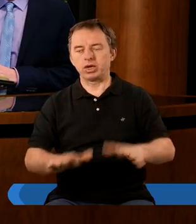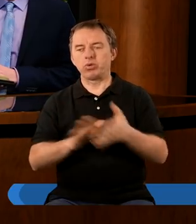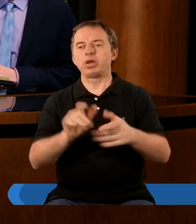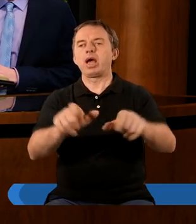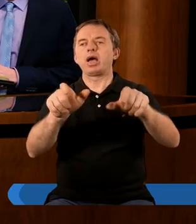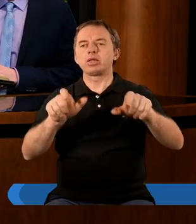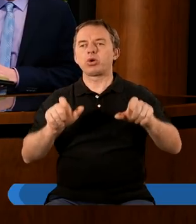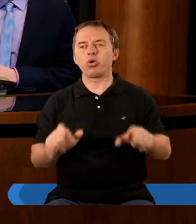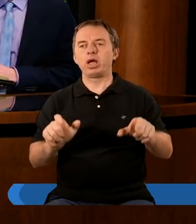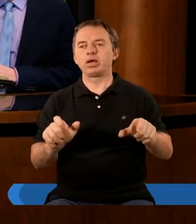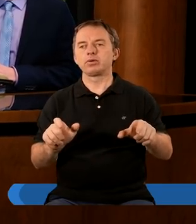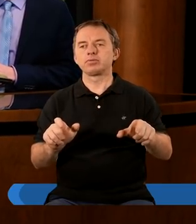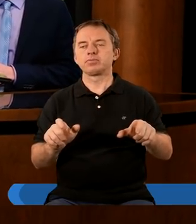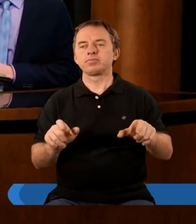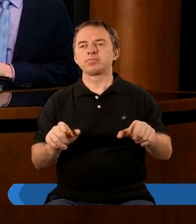tronach.